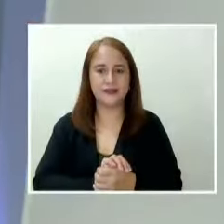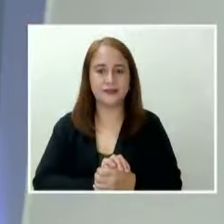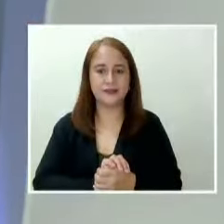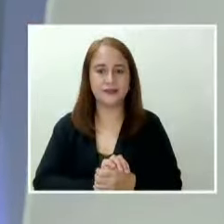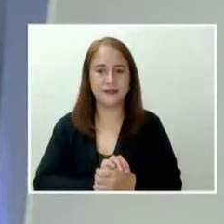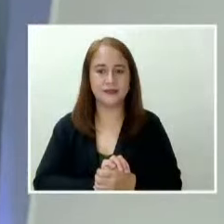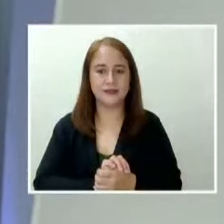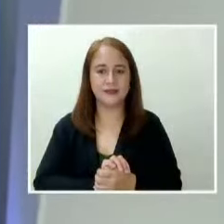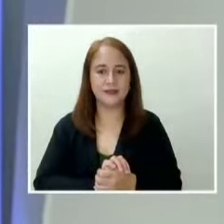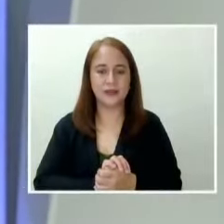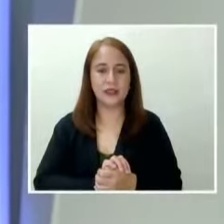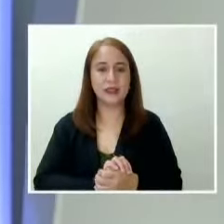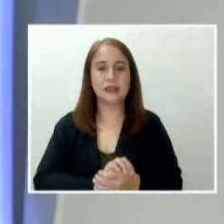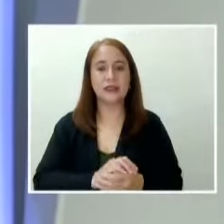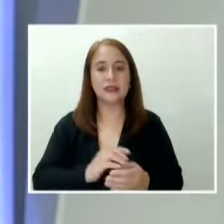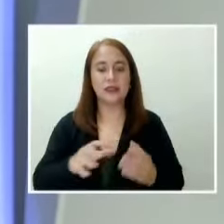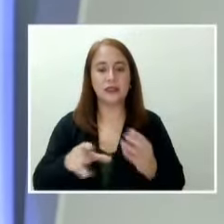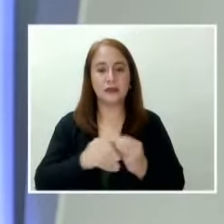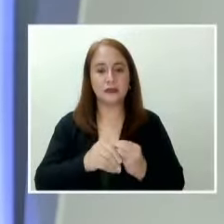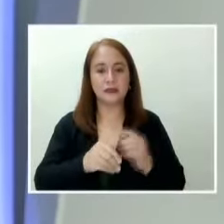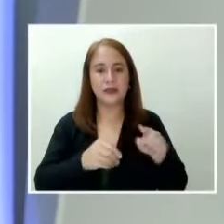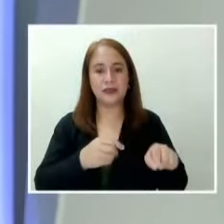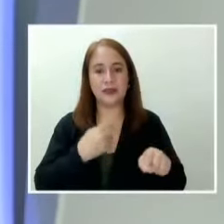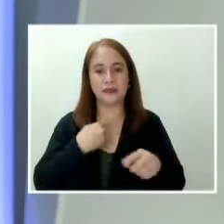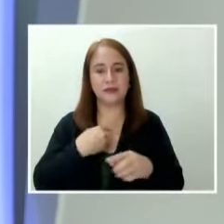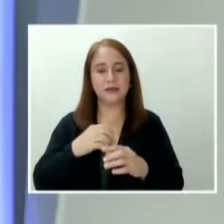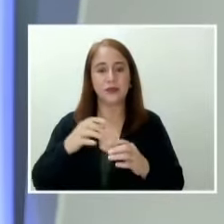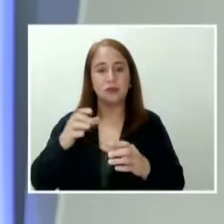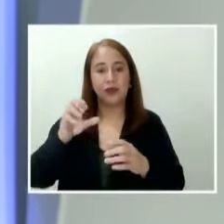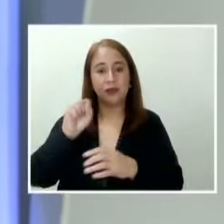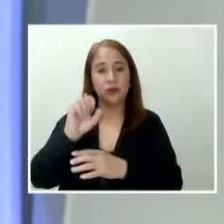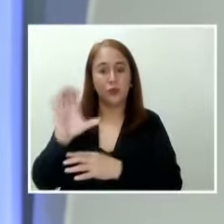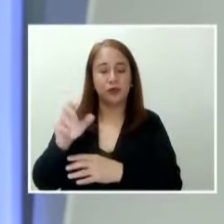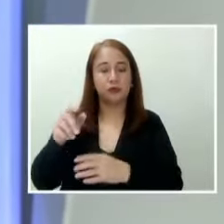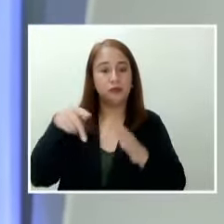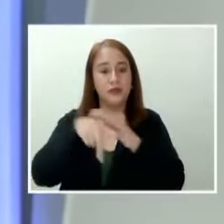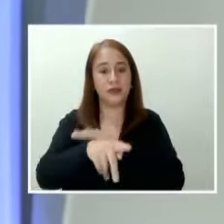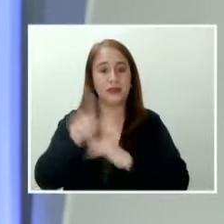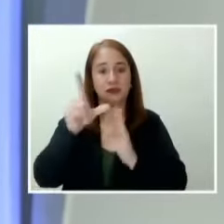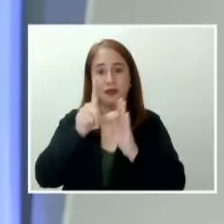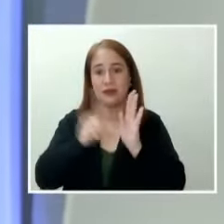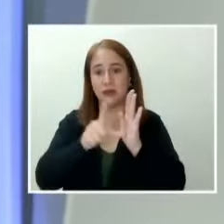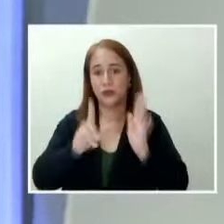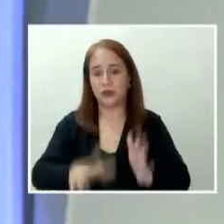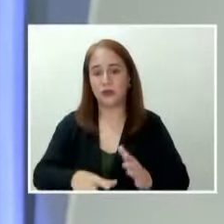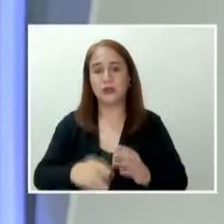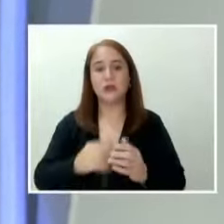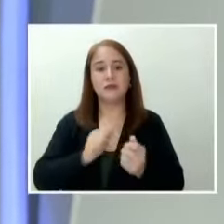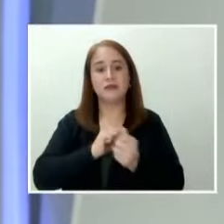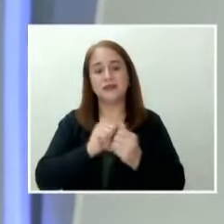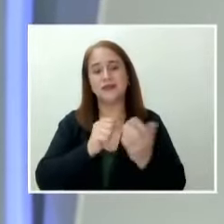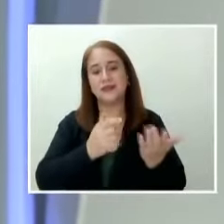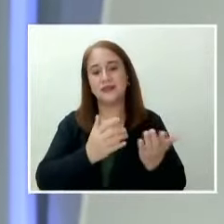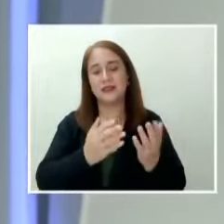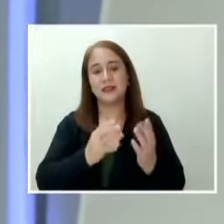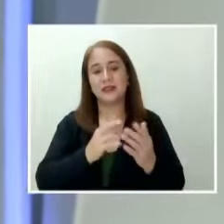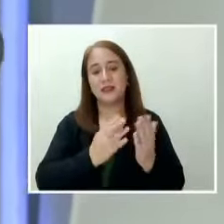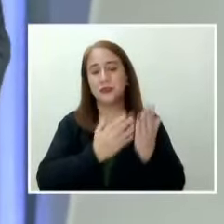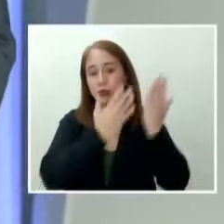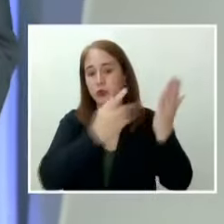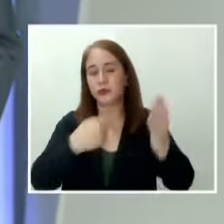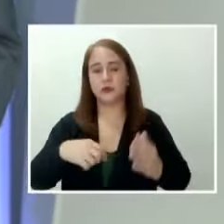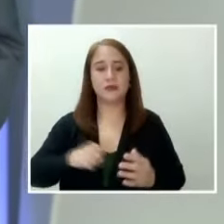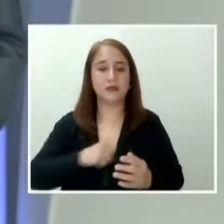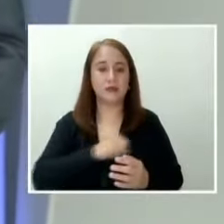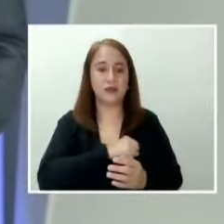Kasunod ng pagkondena ng Korte Suprema sa pagbatay sa mga abogado, pinasa naman ng Senado ang isang resolusyon para hilingin